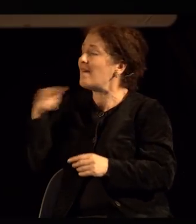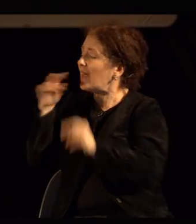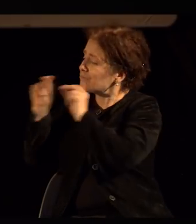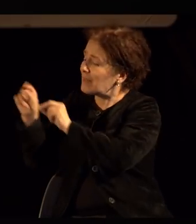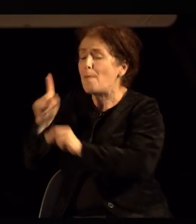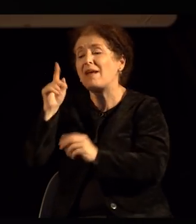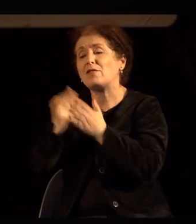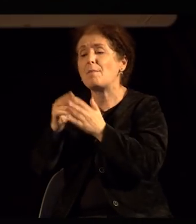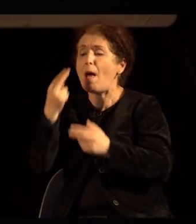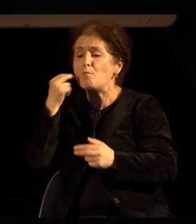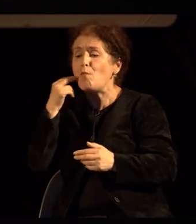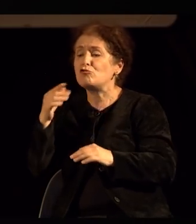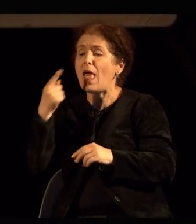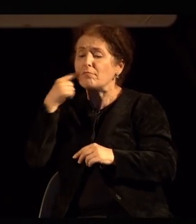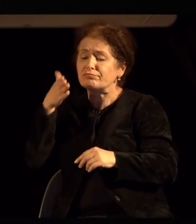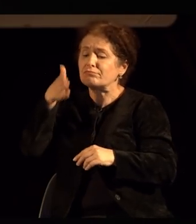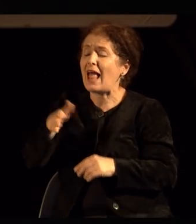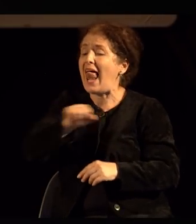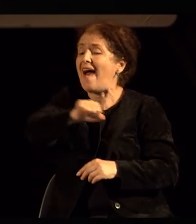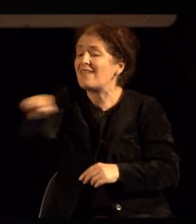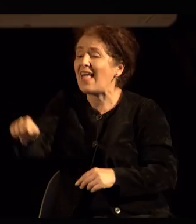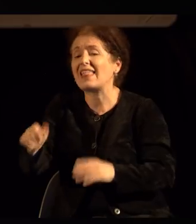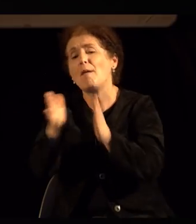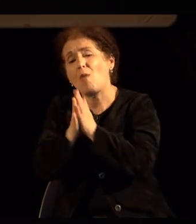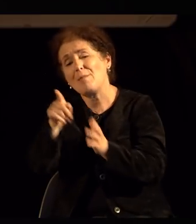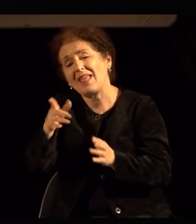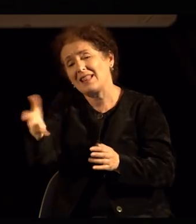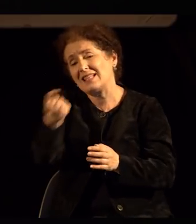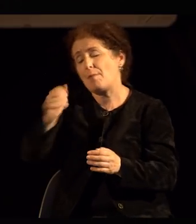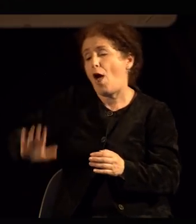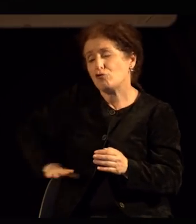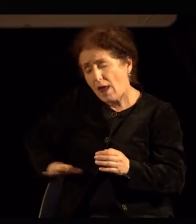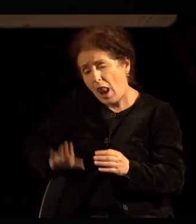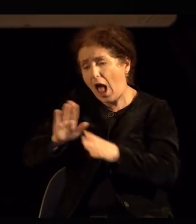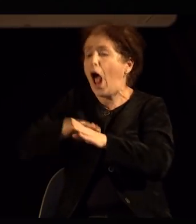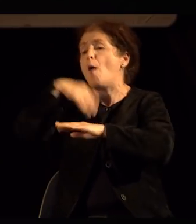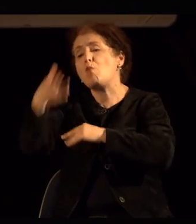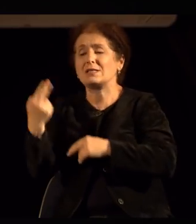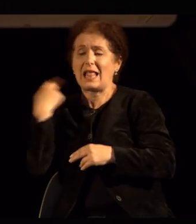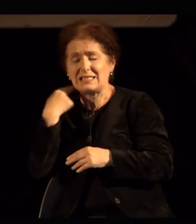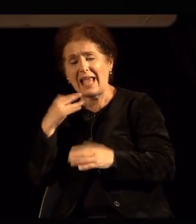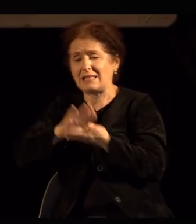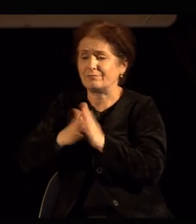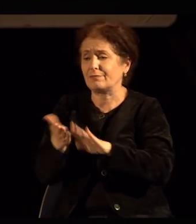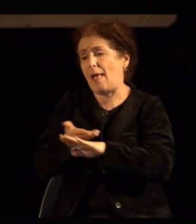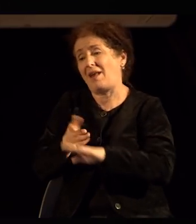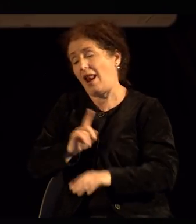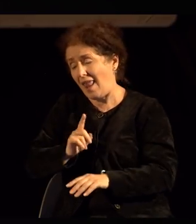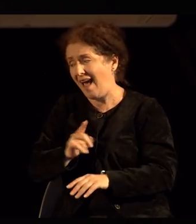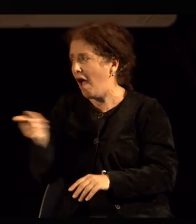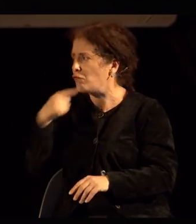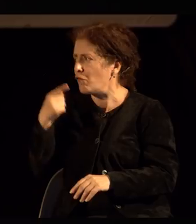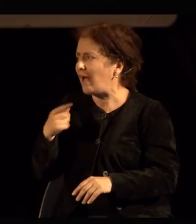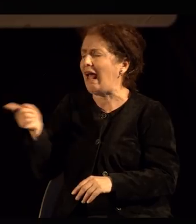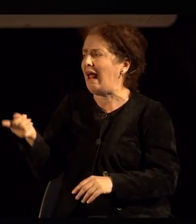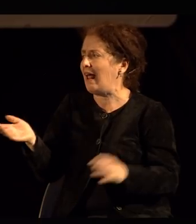врата и да ме побара за жена, па по тоа да следи се што ќе следи, но како што еднаш ми каже, еден